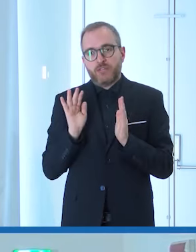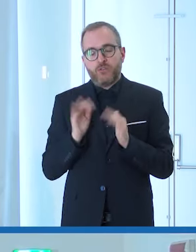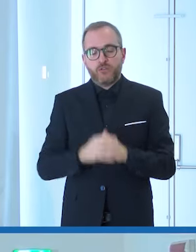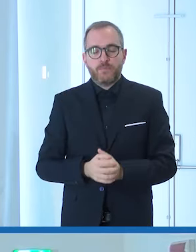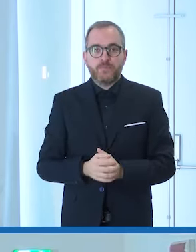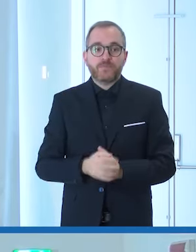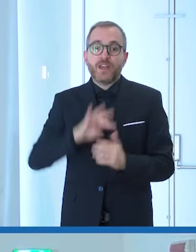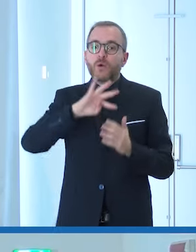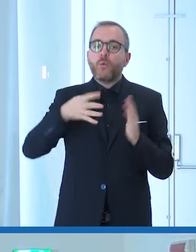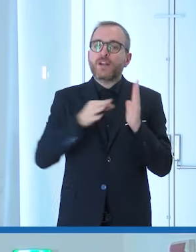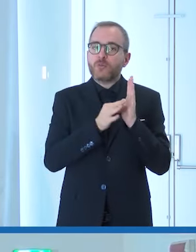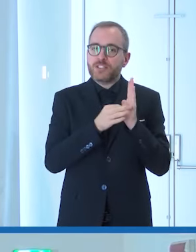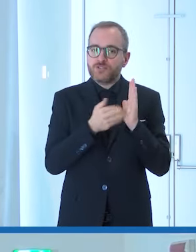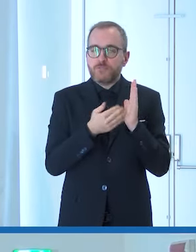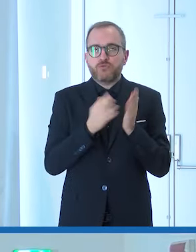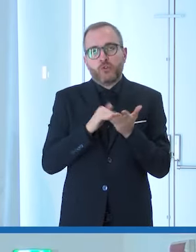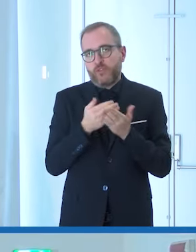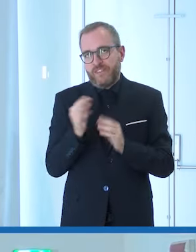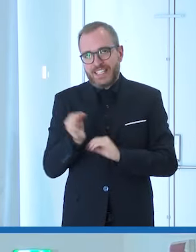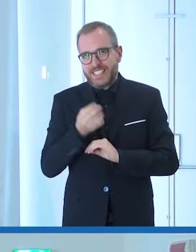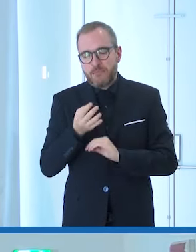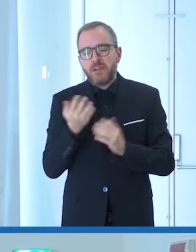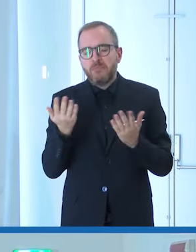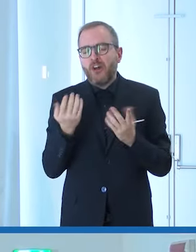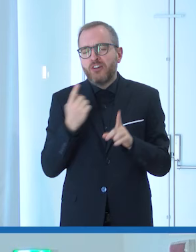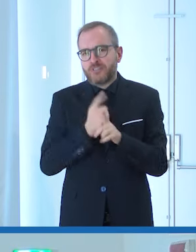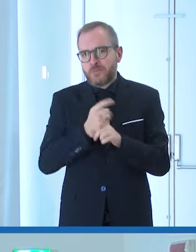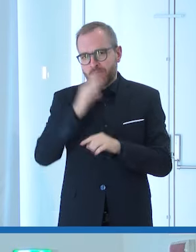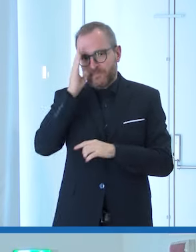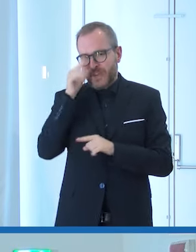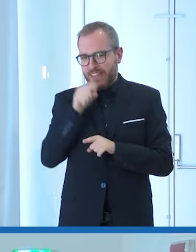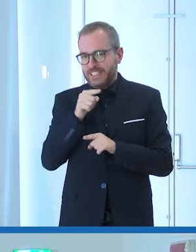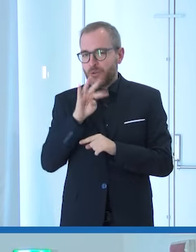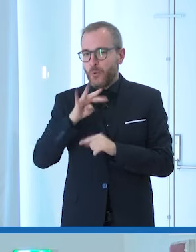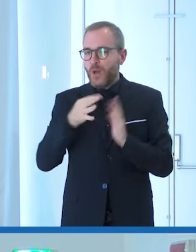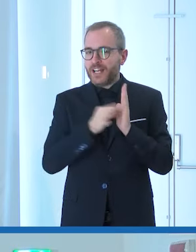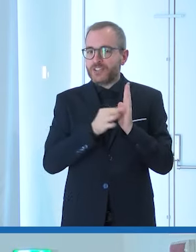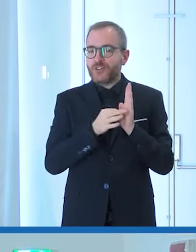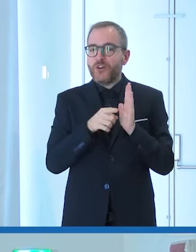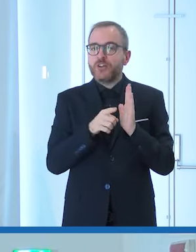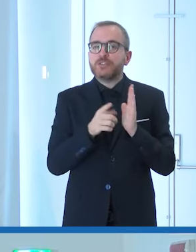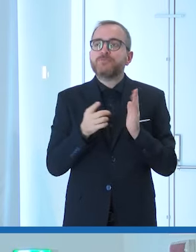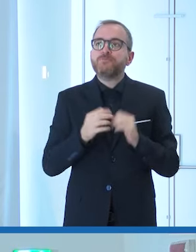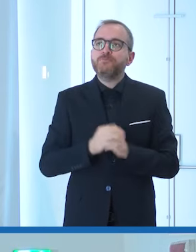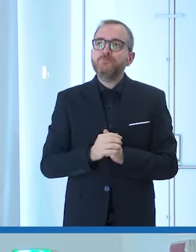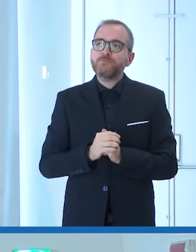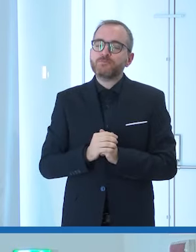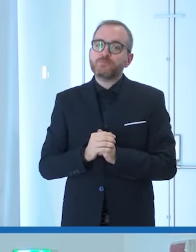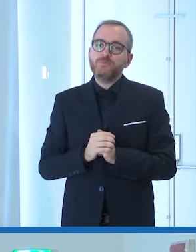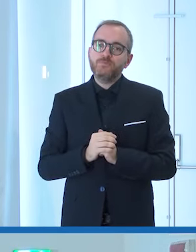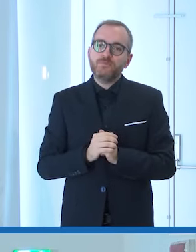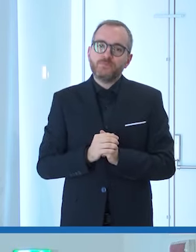che non vale sempre però secondo me è importante tenere presente è che non è detto che